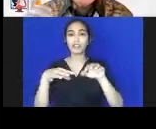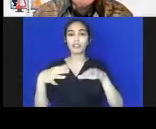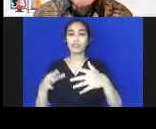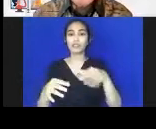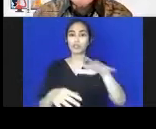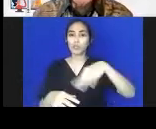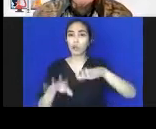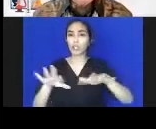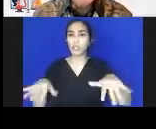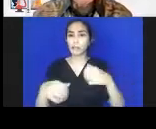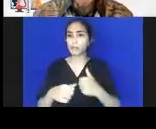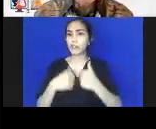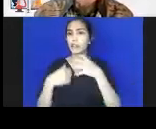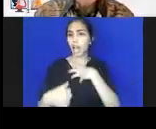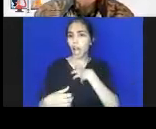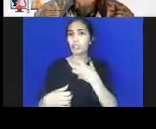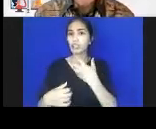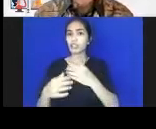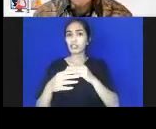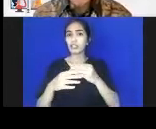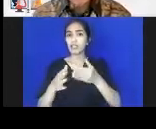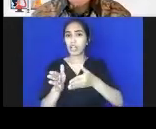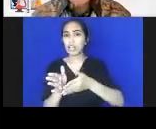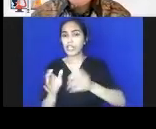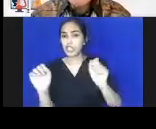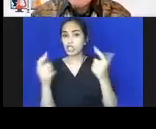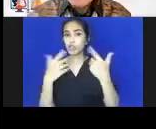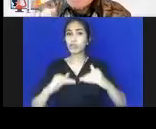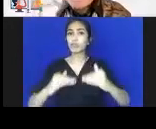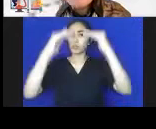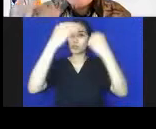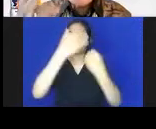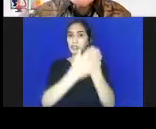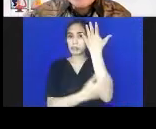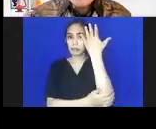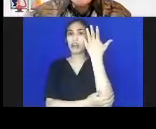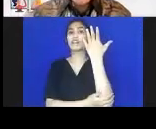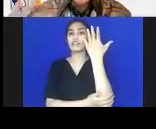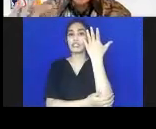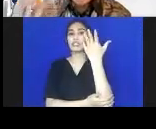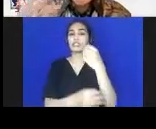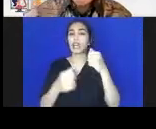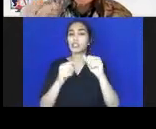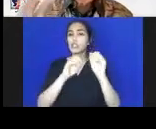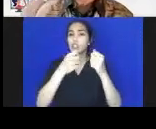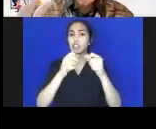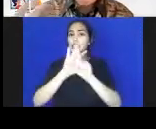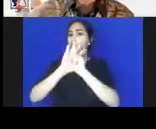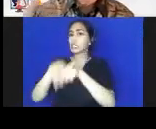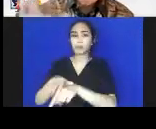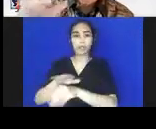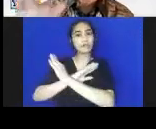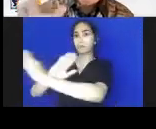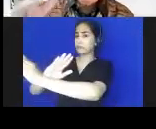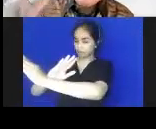tumbuh, dan berkembang, serta berhak atas perlindungan dari kekerasan dan diskriminasi. Ini adalah bahasa undang-undang dasar